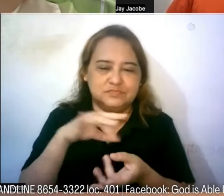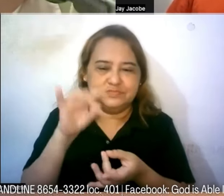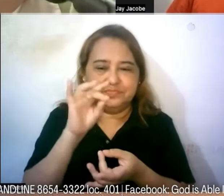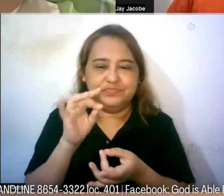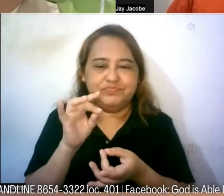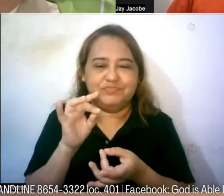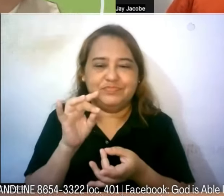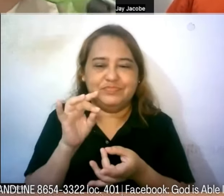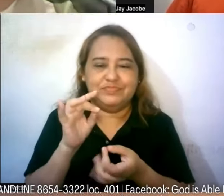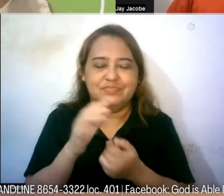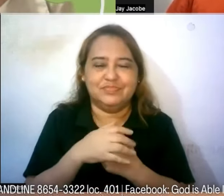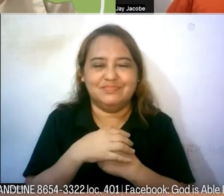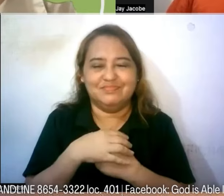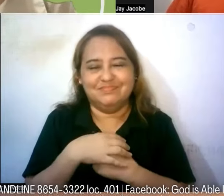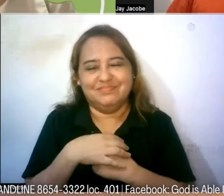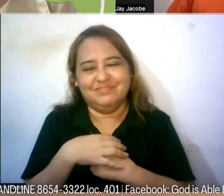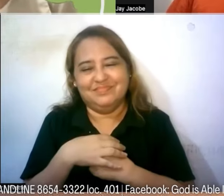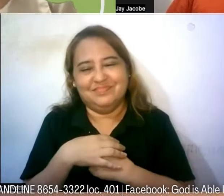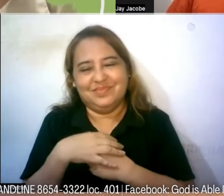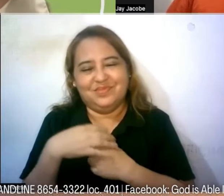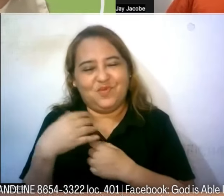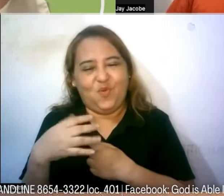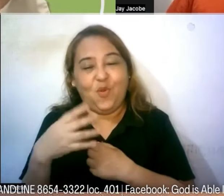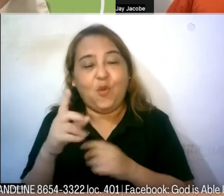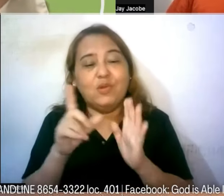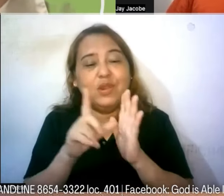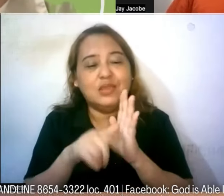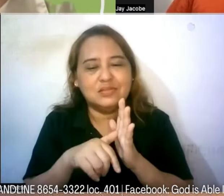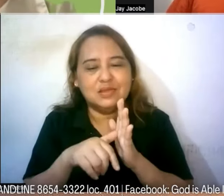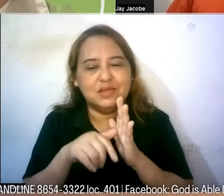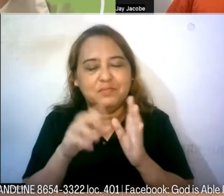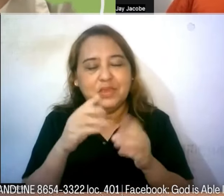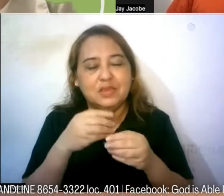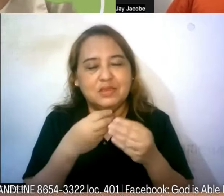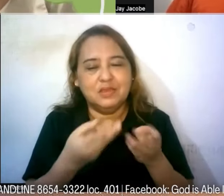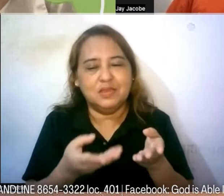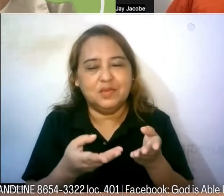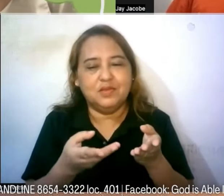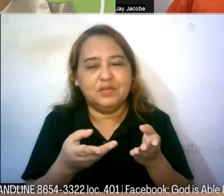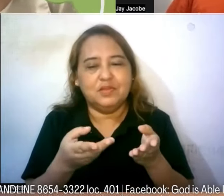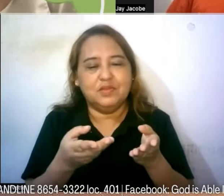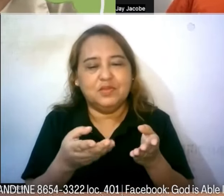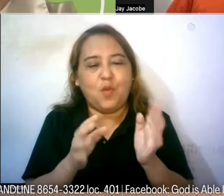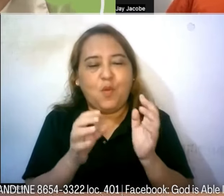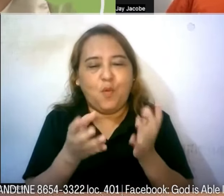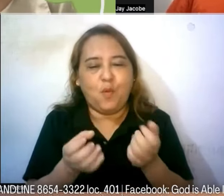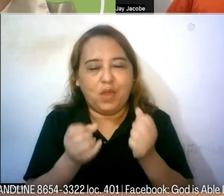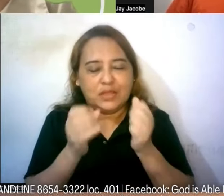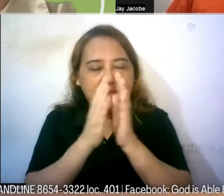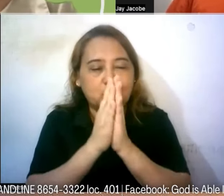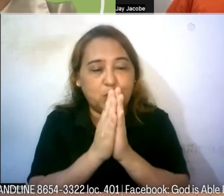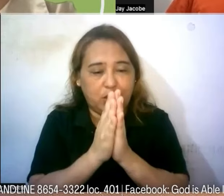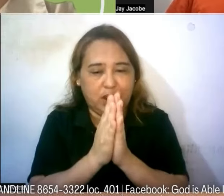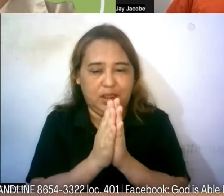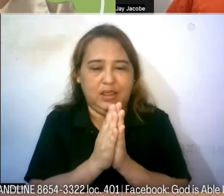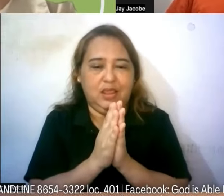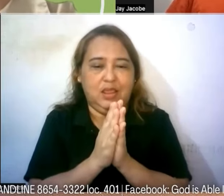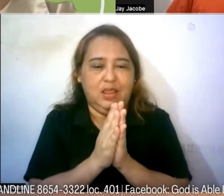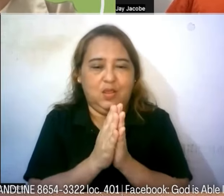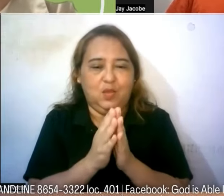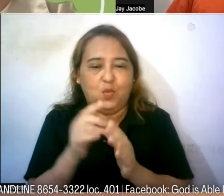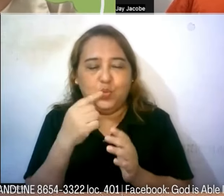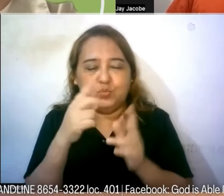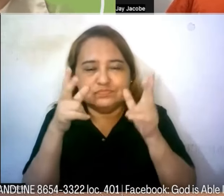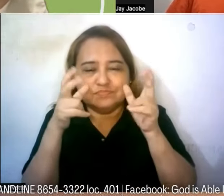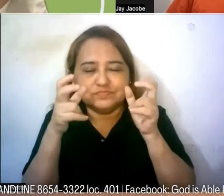Tamat Pastor Jay mamaya po bigyan ko po kayo ng pagkakataon na ayos ko po mapag-pray nyo po yung mga nakikinig po para po yung mga sinabi niyong mabuting